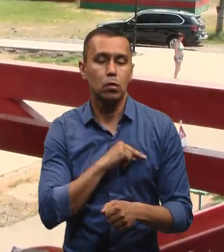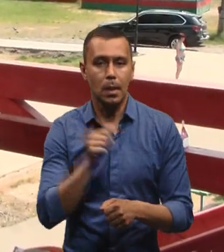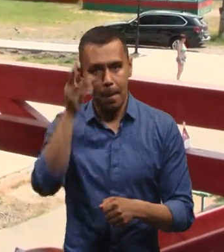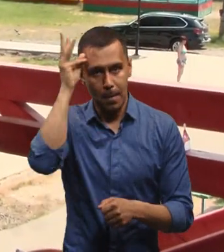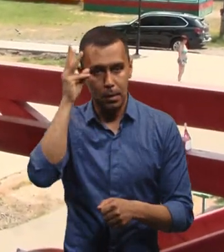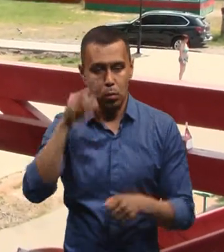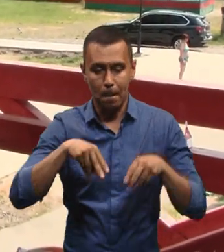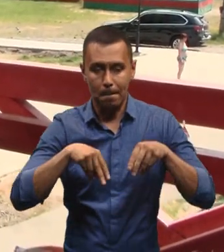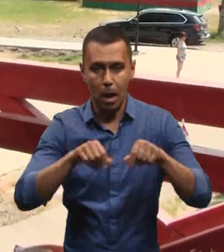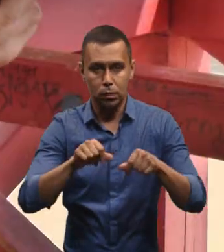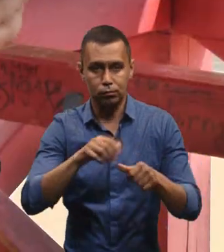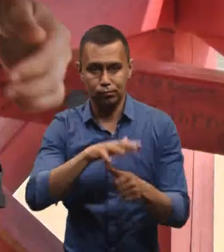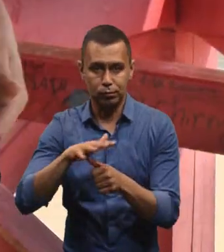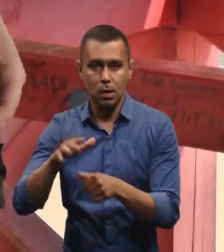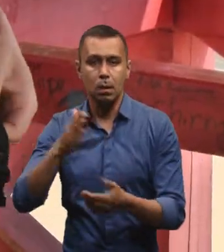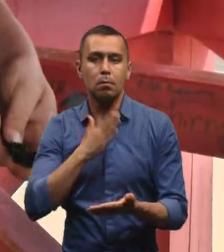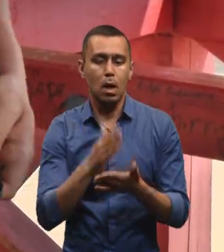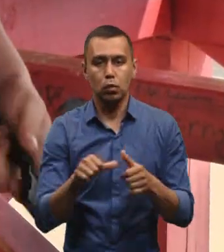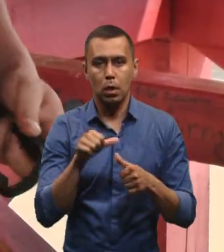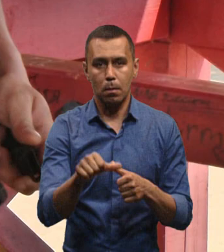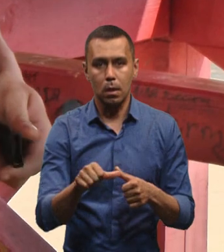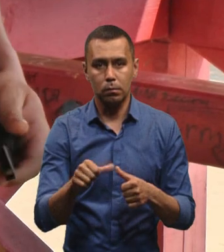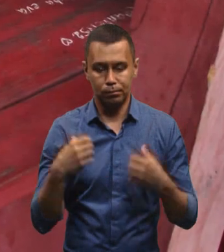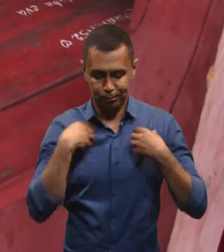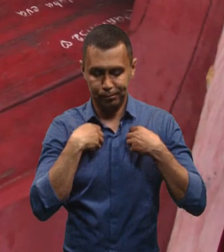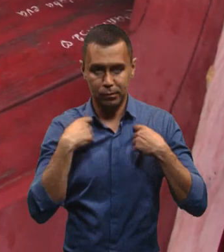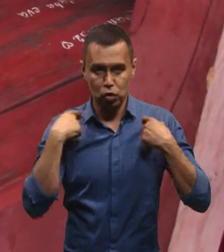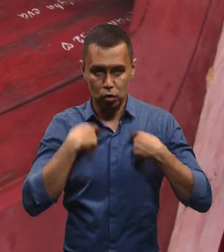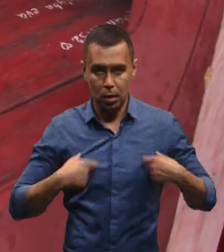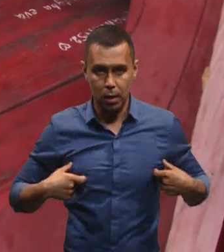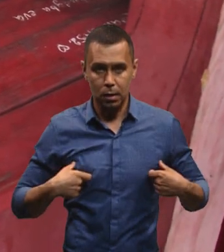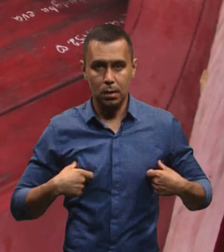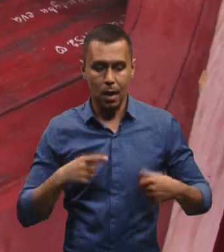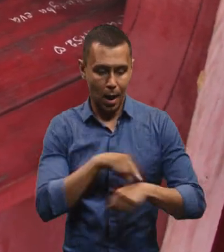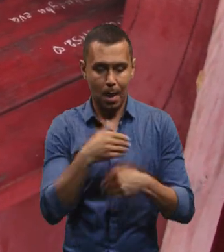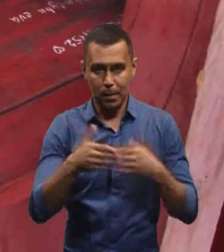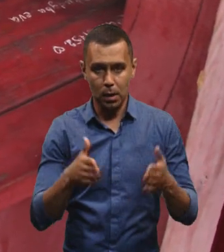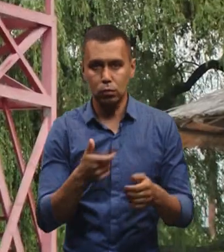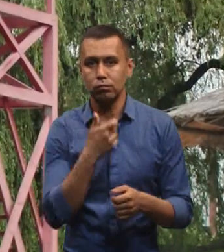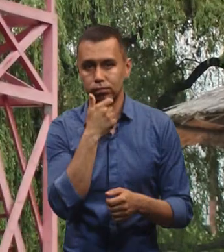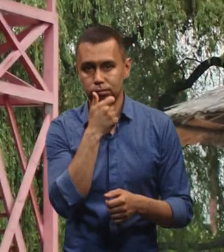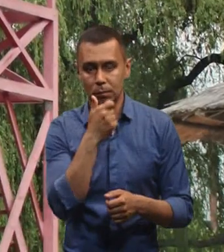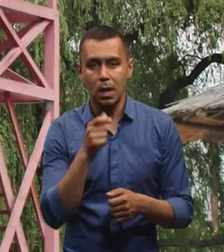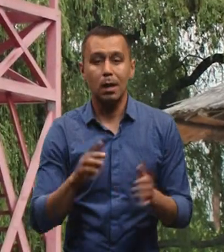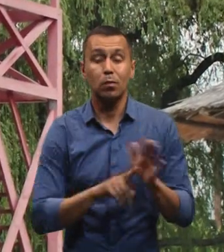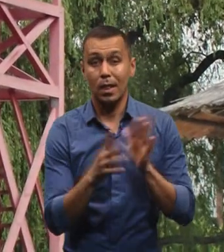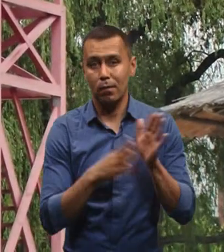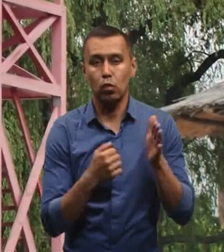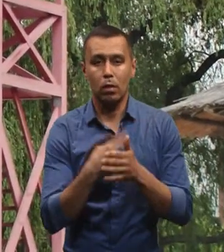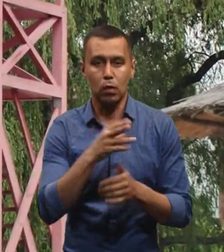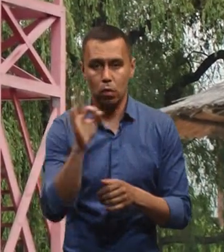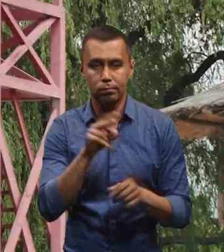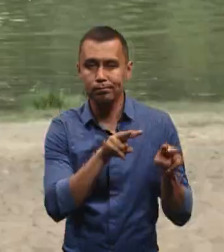Хмельницькому пляжі. Чоловік каже, має, зокрема, жилети, аптечку та гучномовець. З 9-ї ранку і до 20-ї Олександр